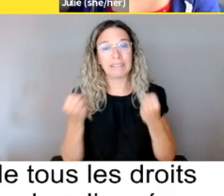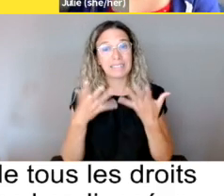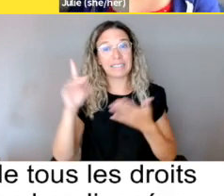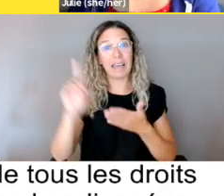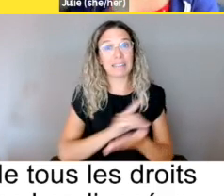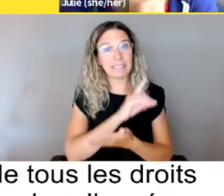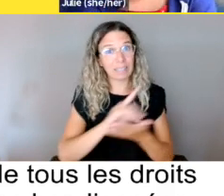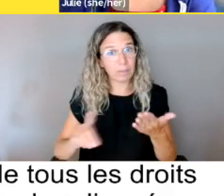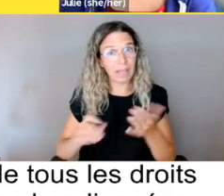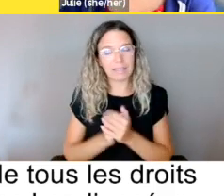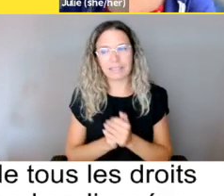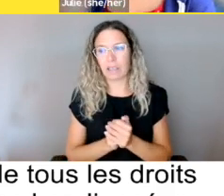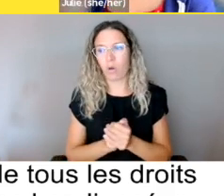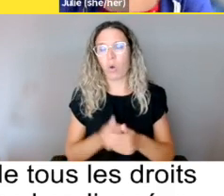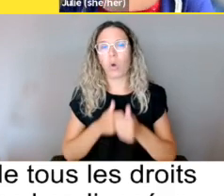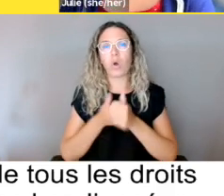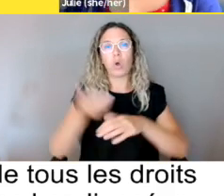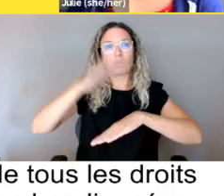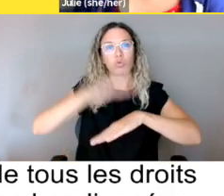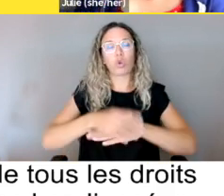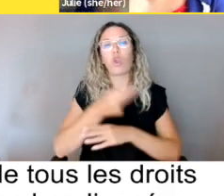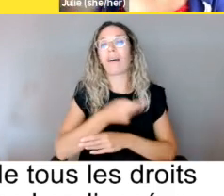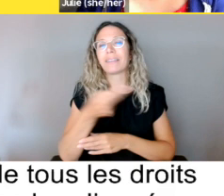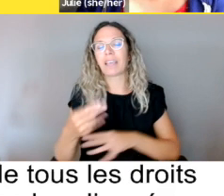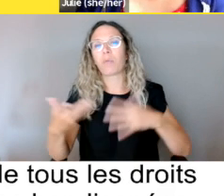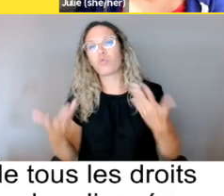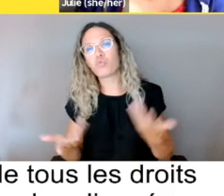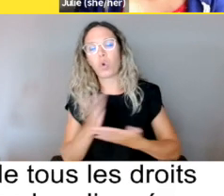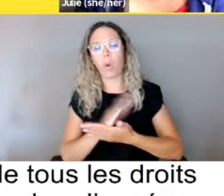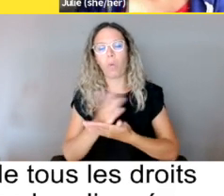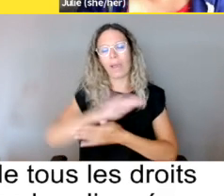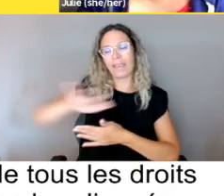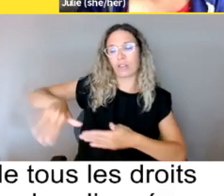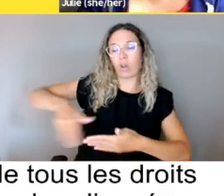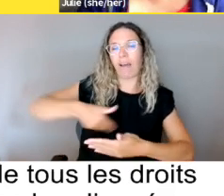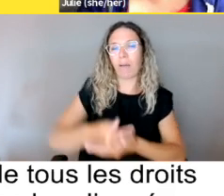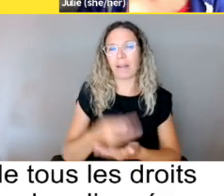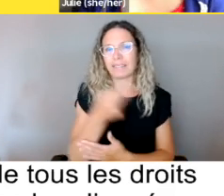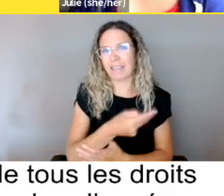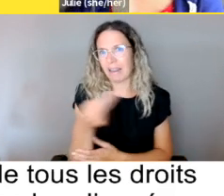discrimination, qui est fondée sur leur handicap ou leur moyen de pallier leur handicap.